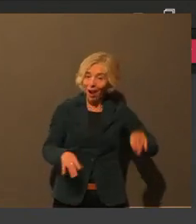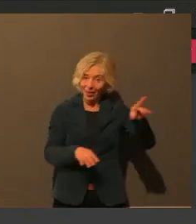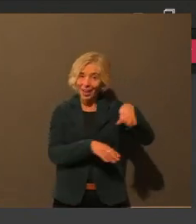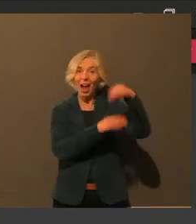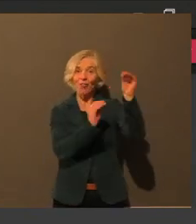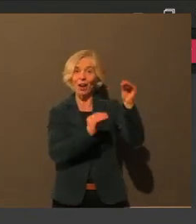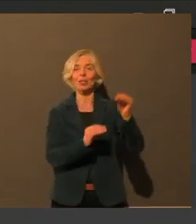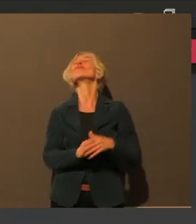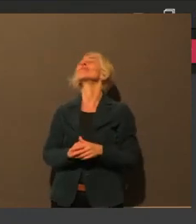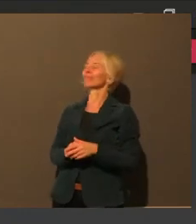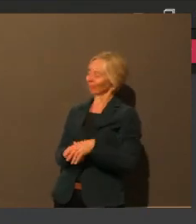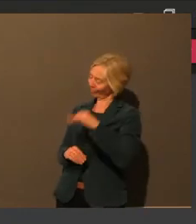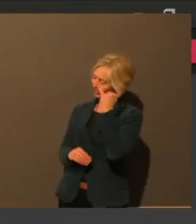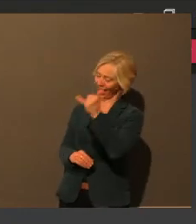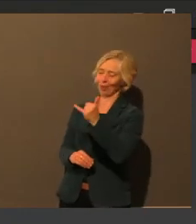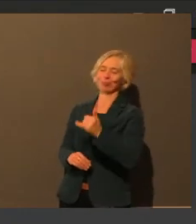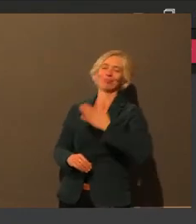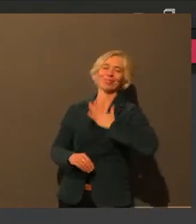Gerne, fange ich an.